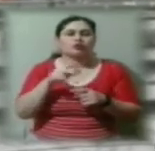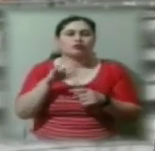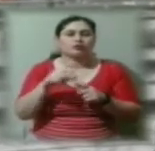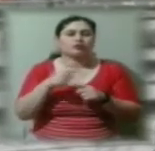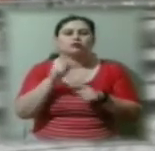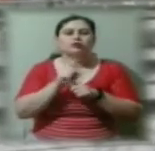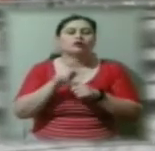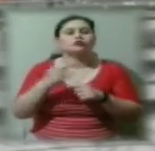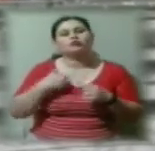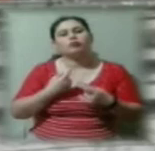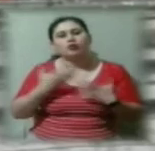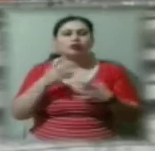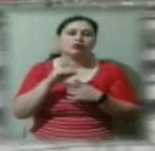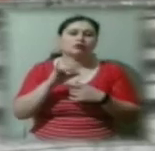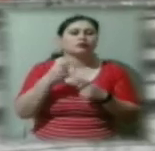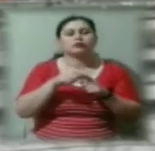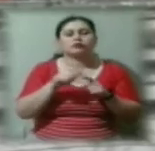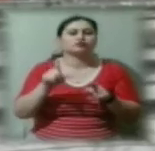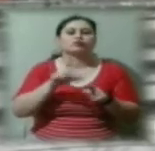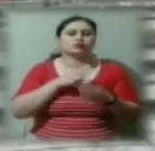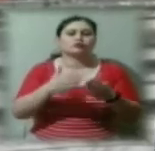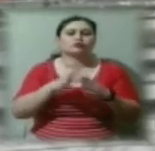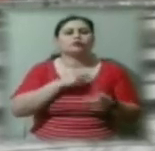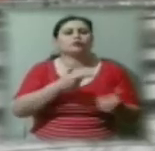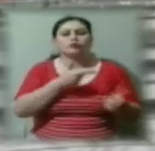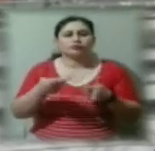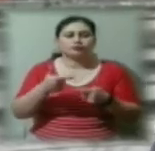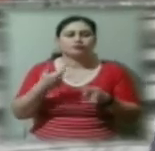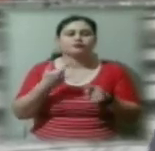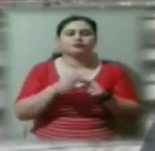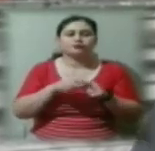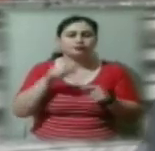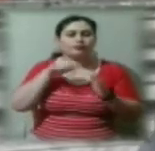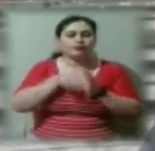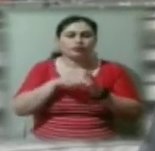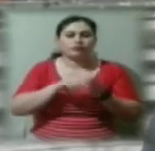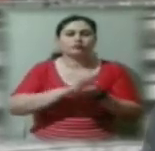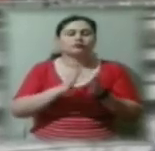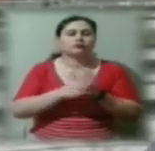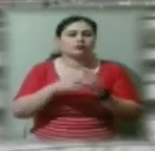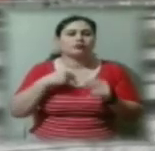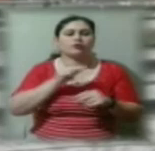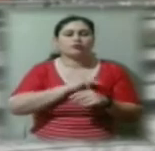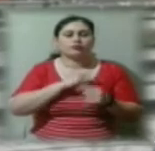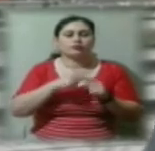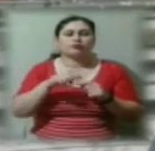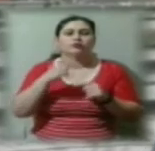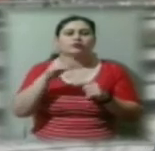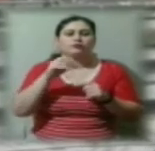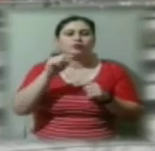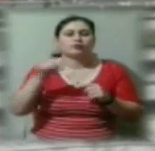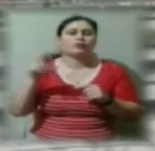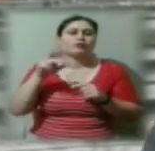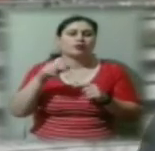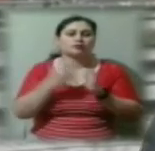нас чи ні, йому важливо, щоб судно було готове. За внутрішнім трудовим розпорядком ми працюємо з понеділка по п'ятницю, з 7.30 до